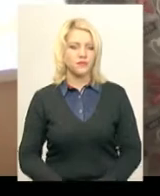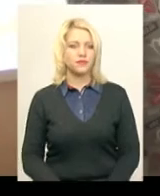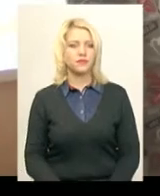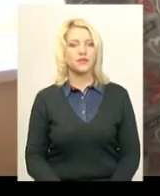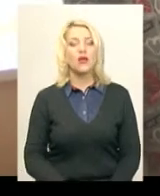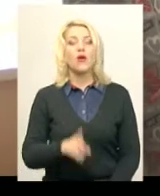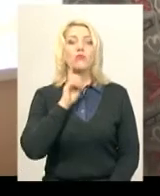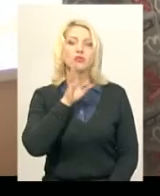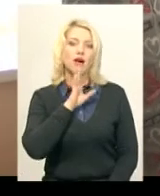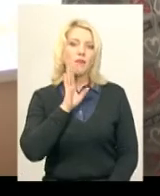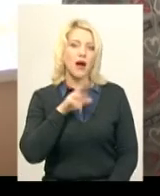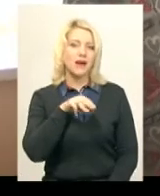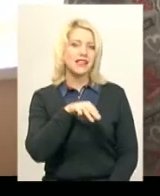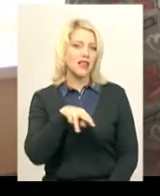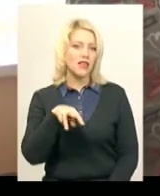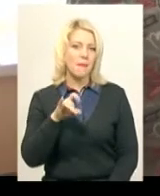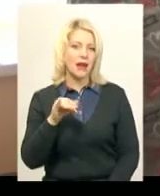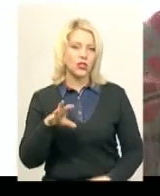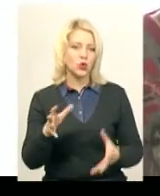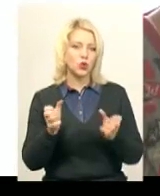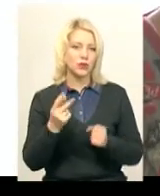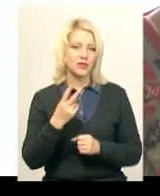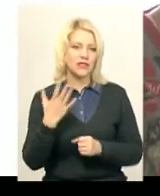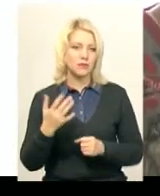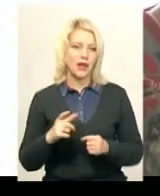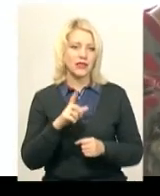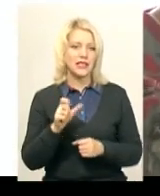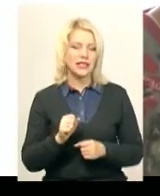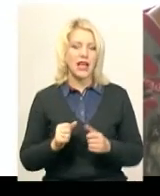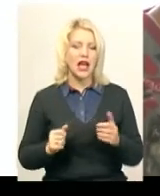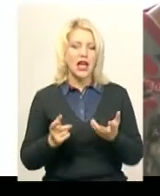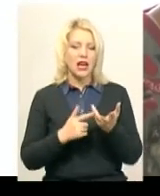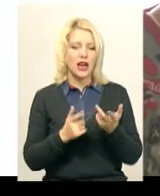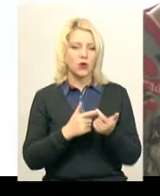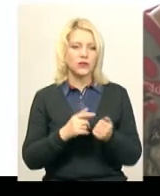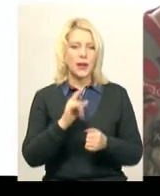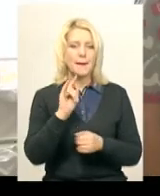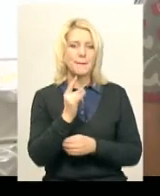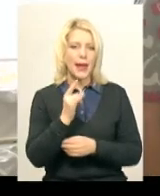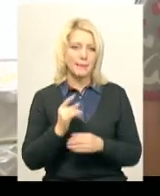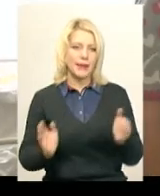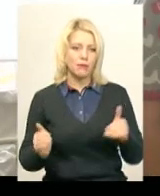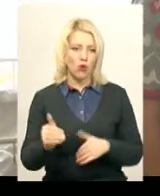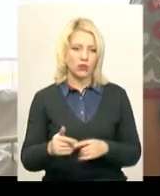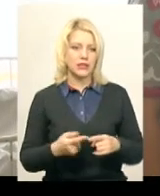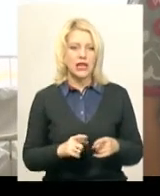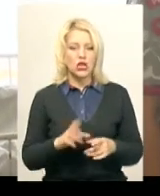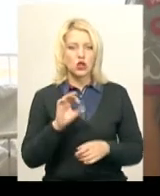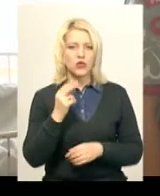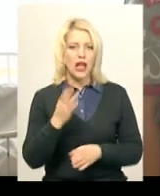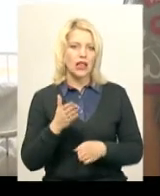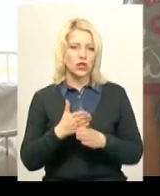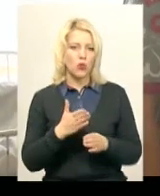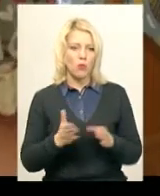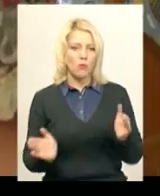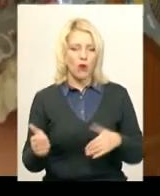Молода мама Тетяна Мартинюк отримала 25-й за рахунком Литичівської лікарні бебі-бокс. Про соціальну допомогу в вигляді пакунку для